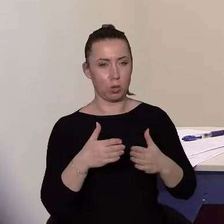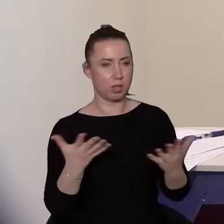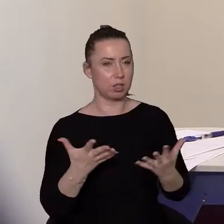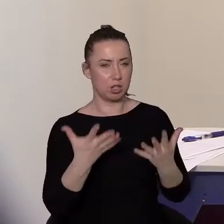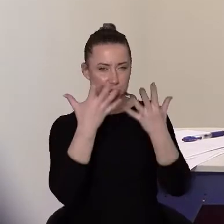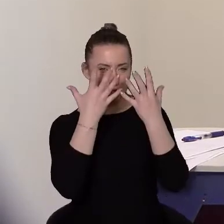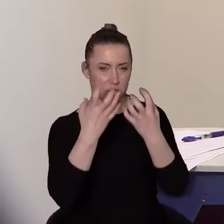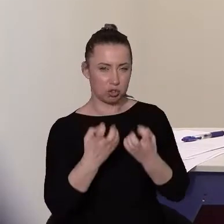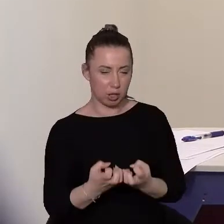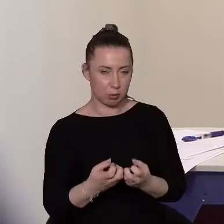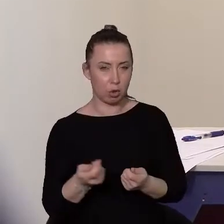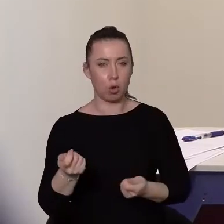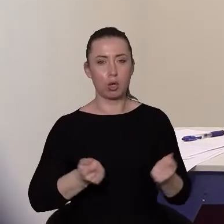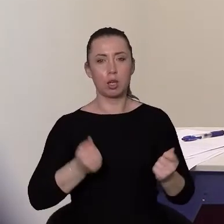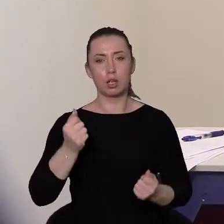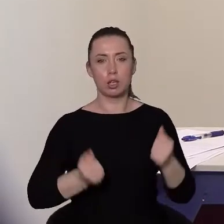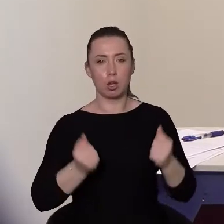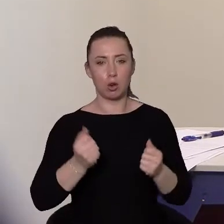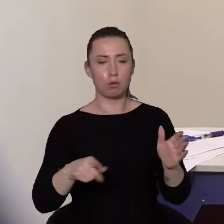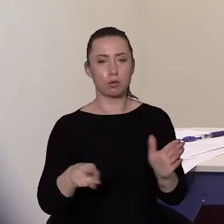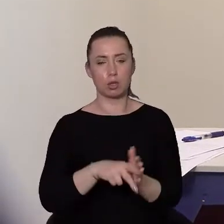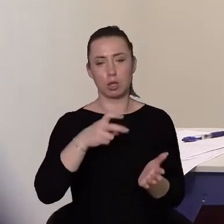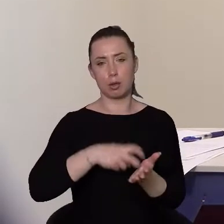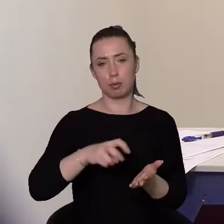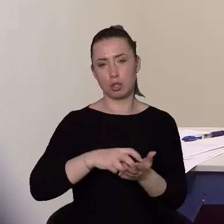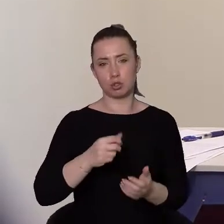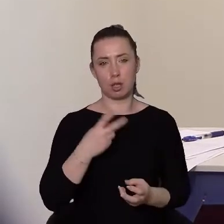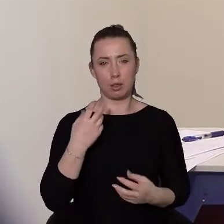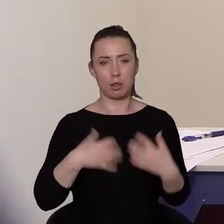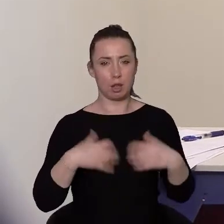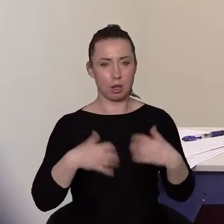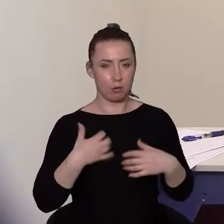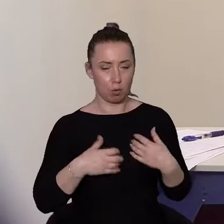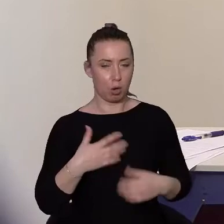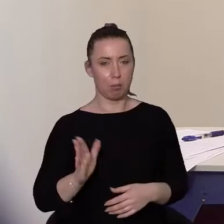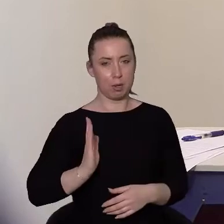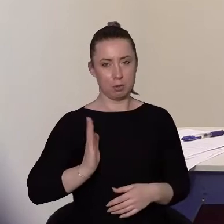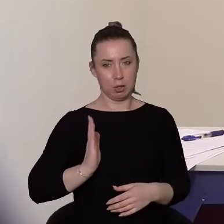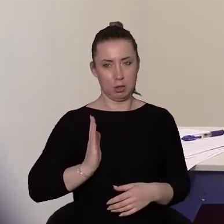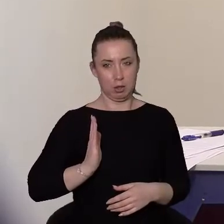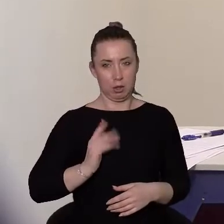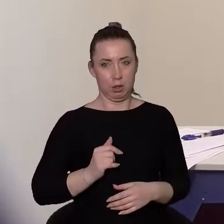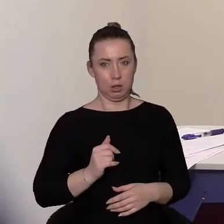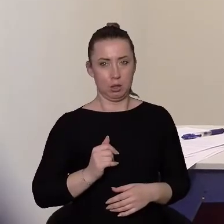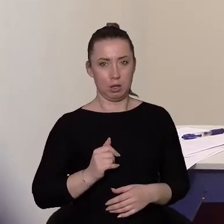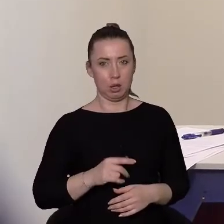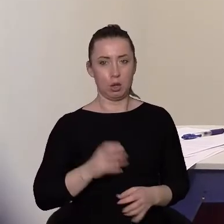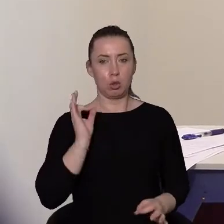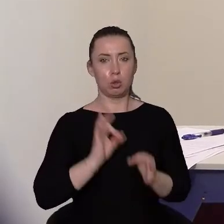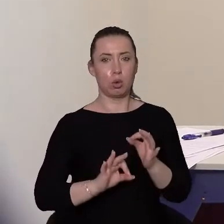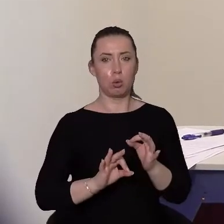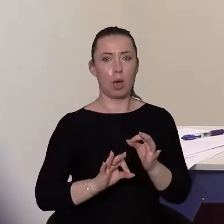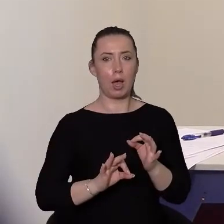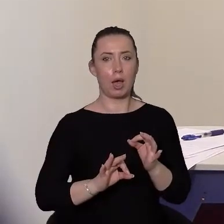kierowcy zarówno piesi martwią się, swoje bezpieczeństwo. Tutaj jest jeszcze do pytania konkretnie o brak oświetlenia na